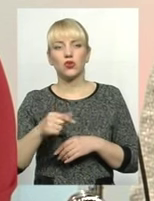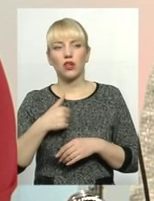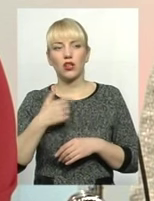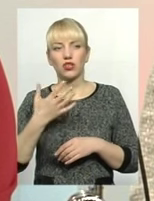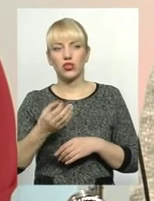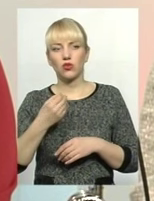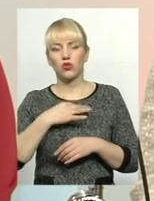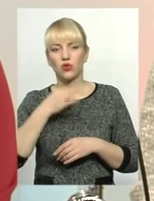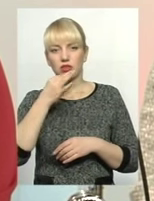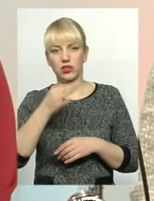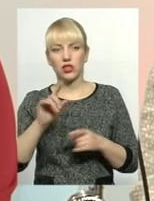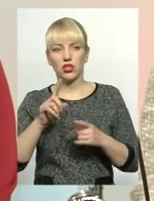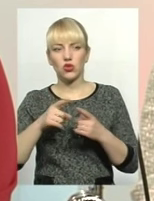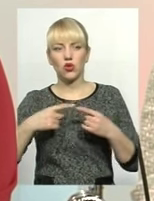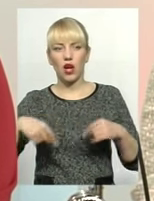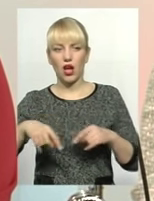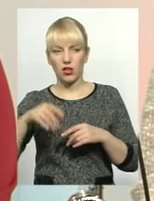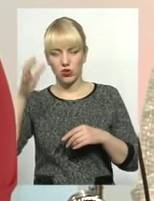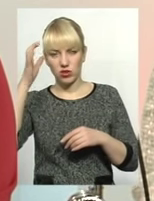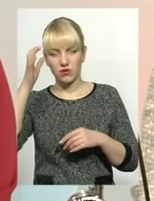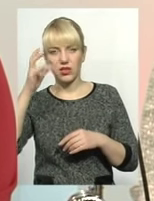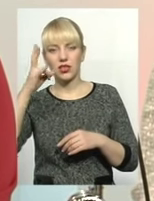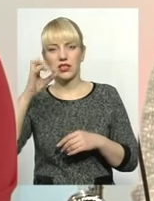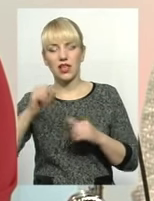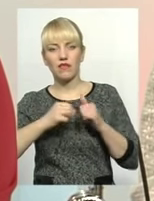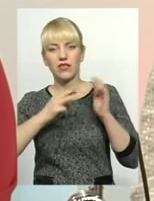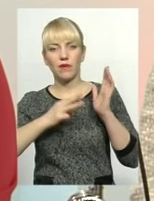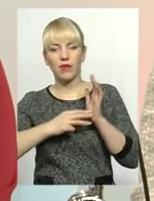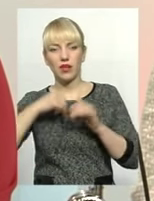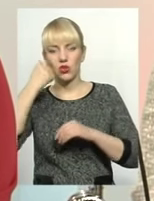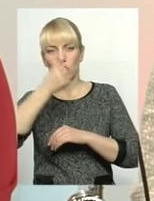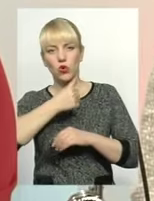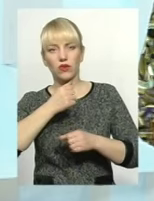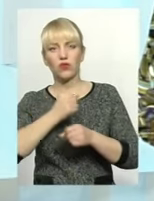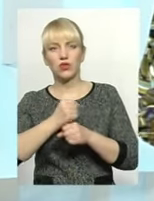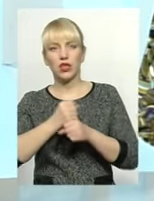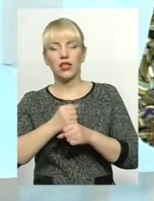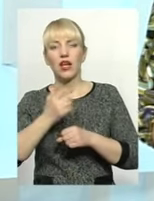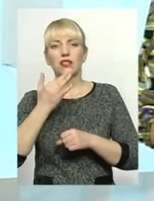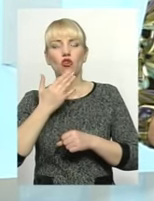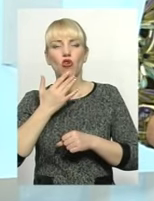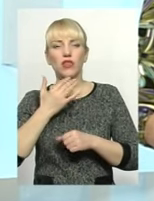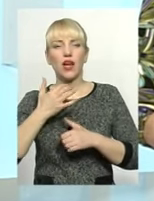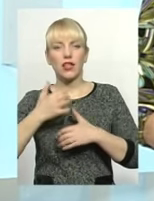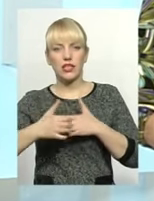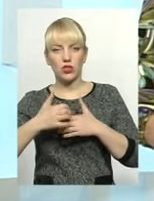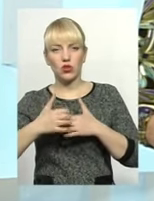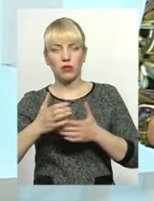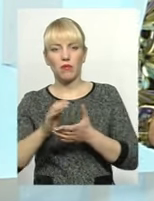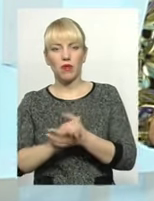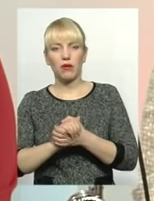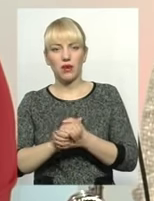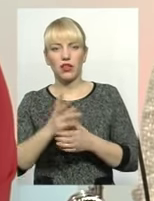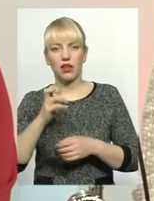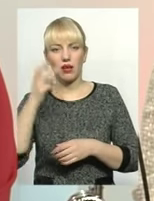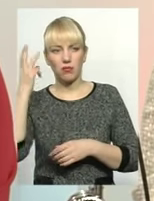що галузь освіти, взагалі за 18 років функціонування Національної служби посередництва і примирення, на Хмельниччині це вперше